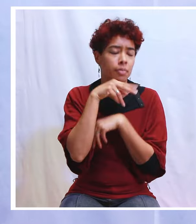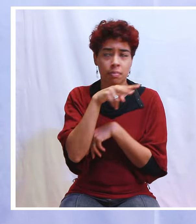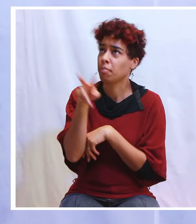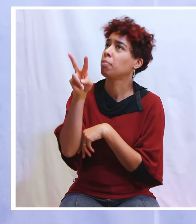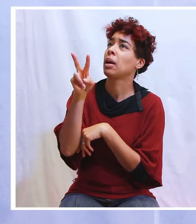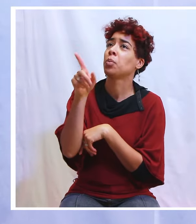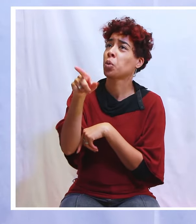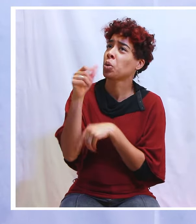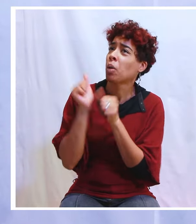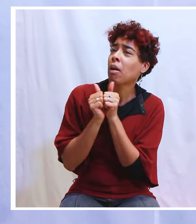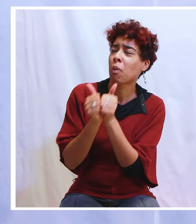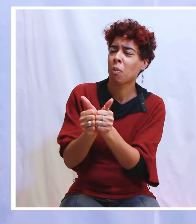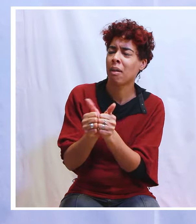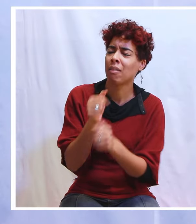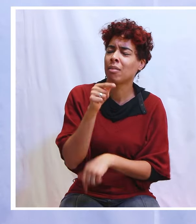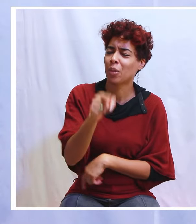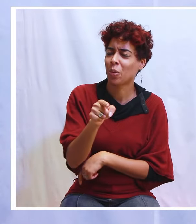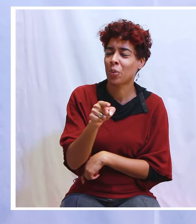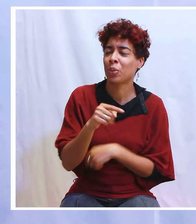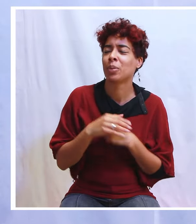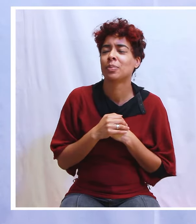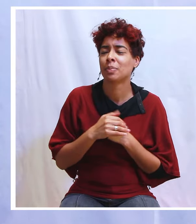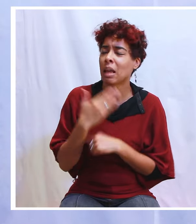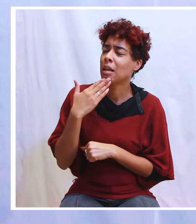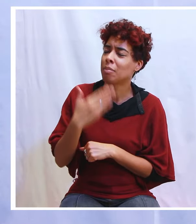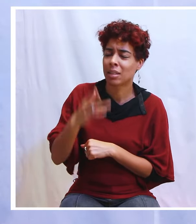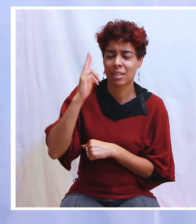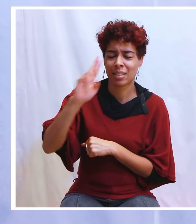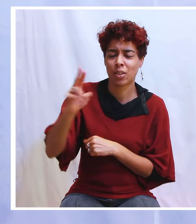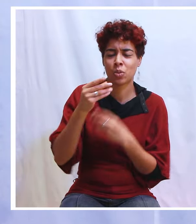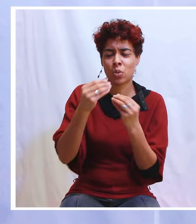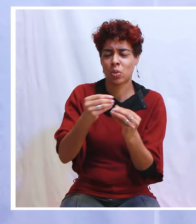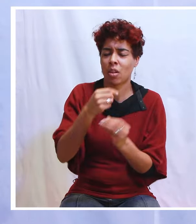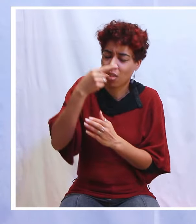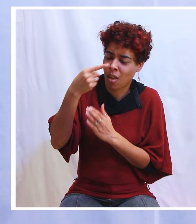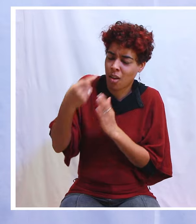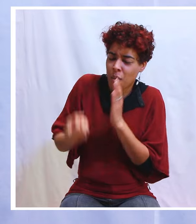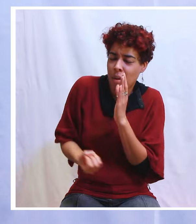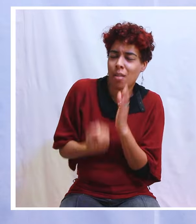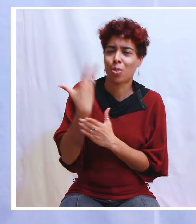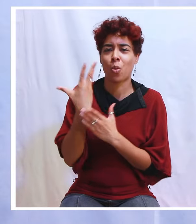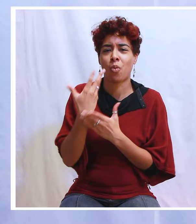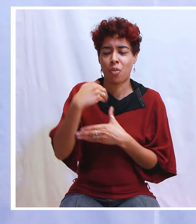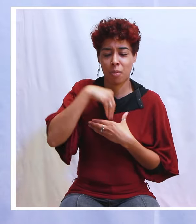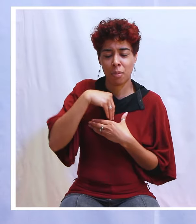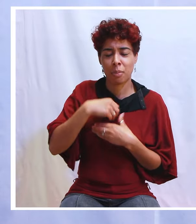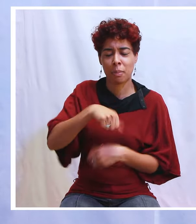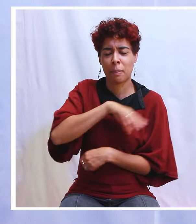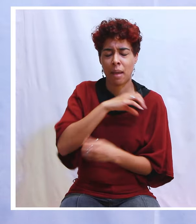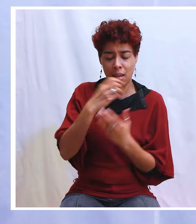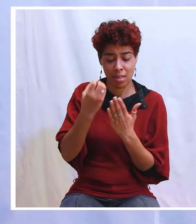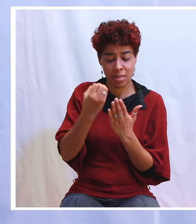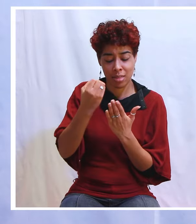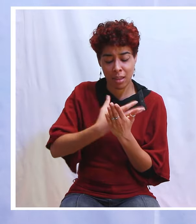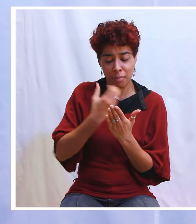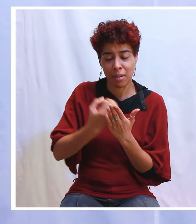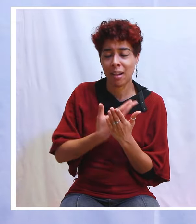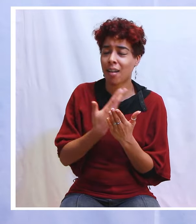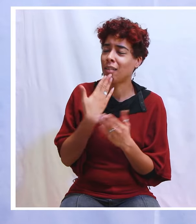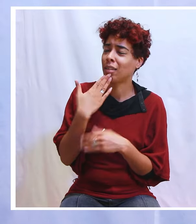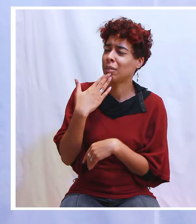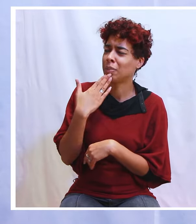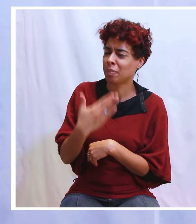parce que toi tu es avec eux. Merci Seigneur, parce que tu les renouvelles aujourd'hui par ta parole. Je te loue mon Dieu. Gloire à toi Jésus. Amen.